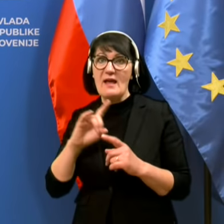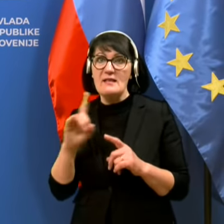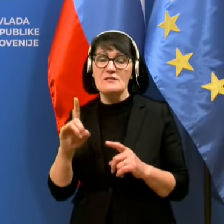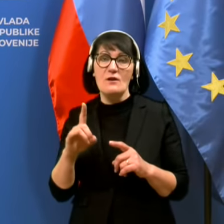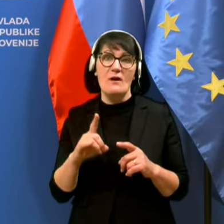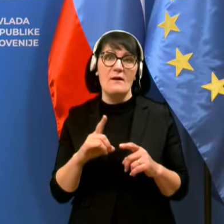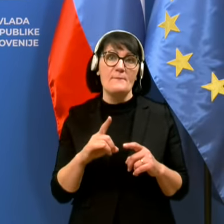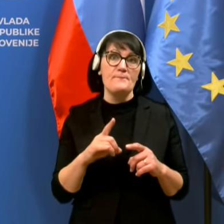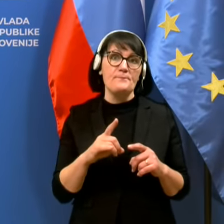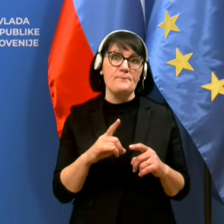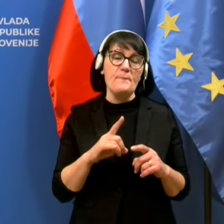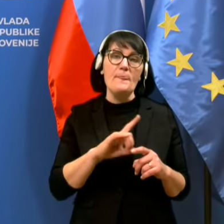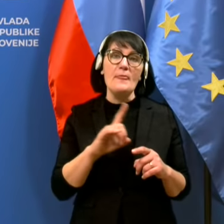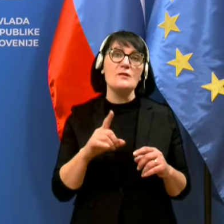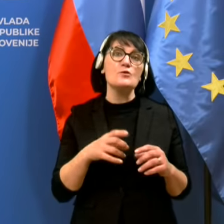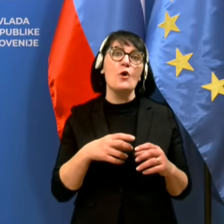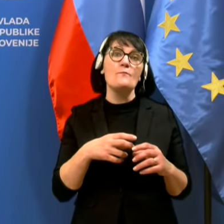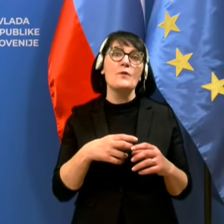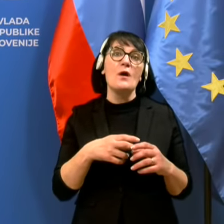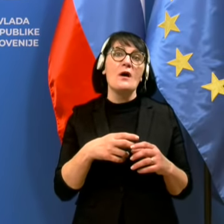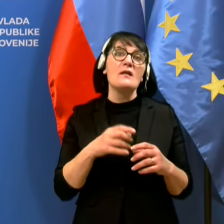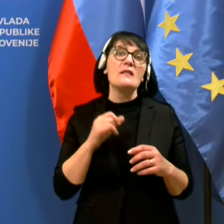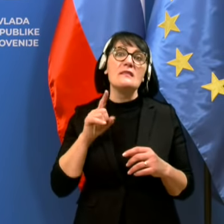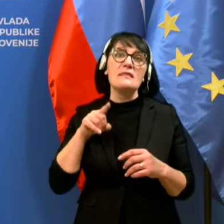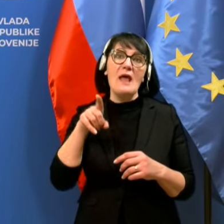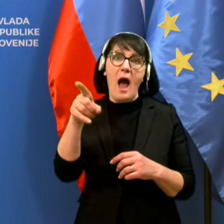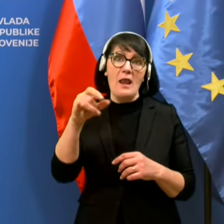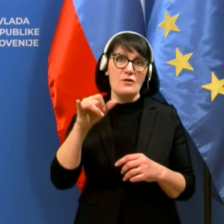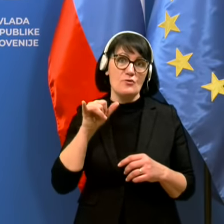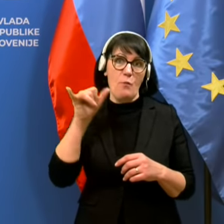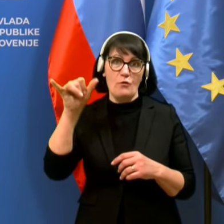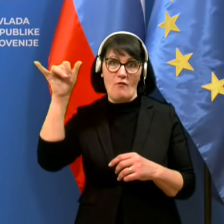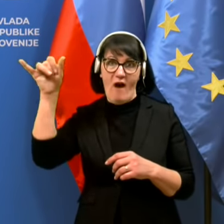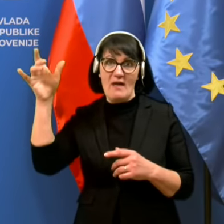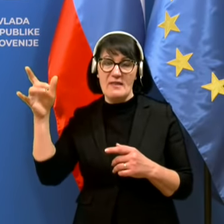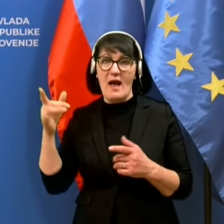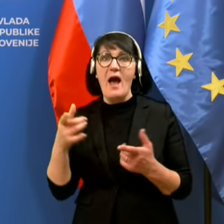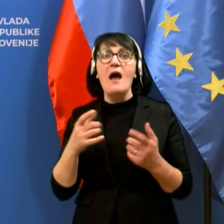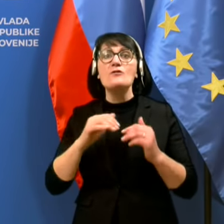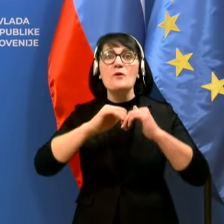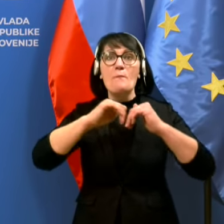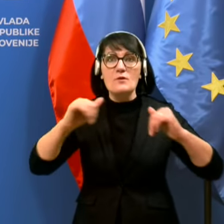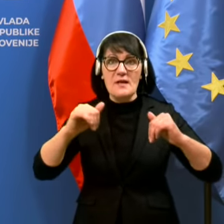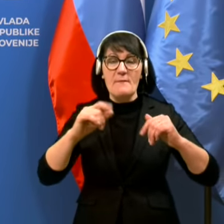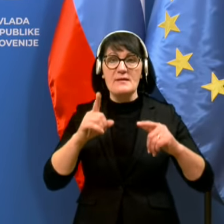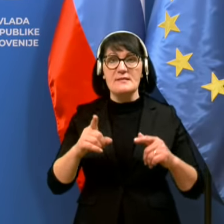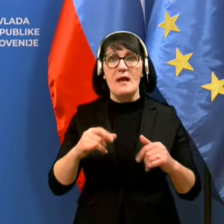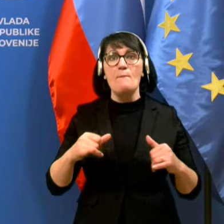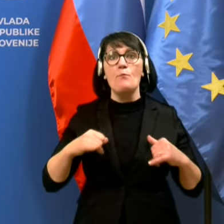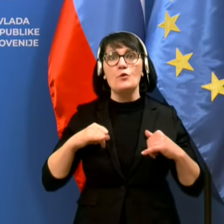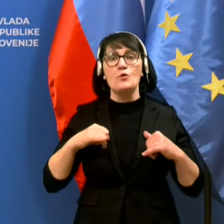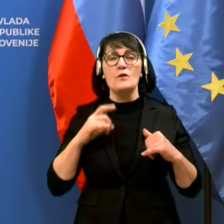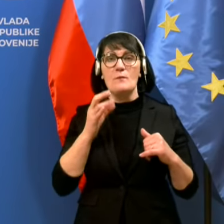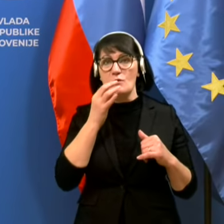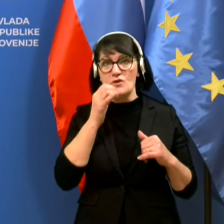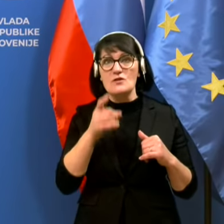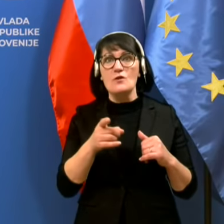večinoma niso kakšna dolga potovanja in zlasti se angažiramo takrat,